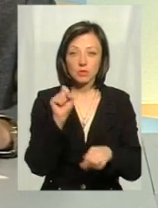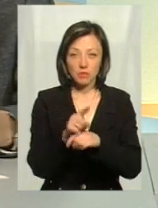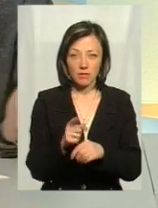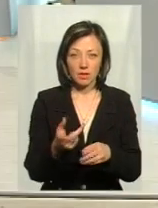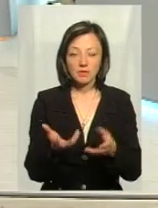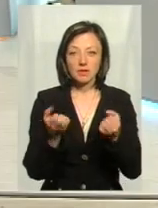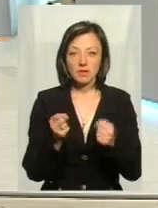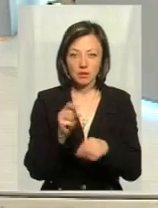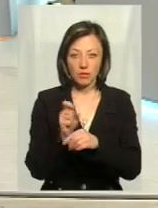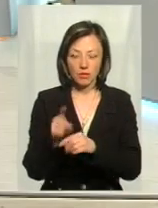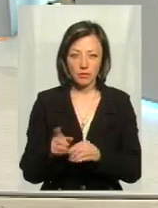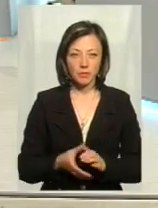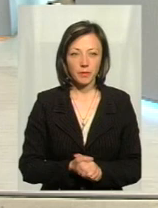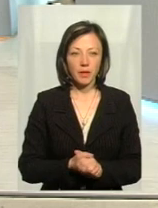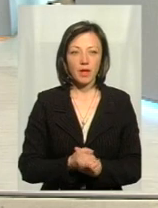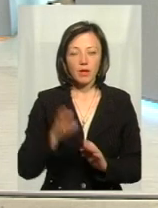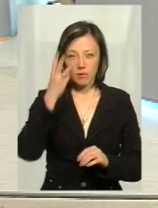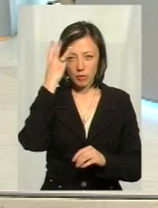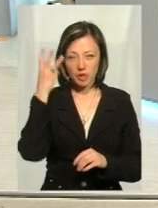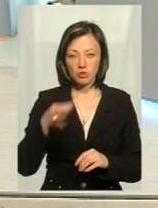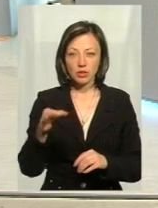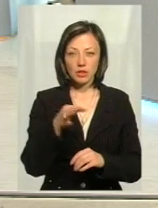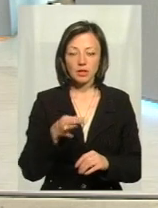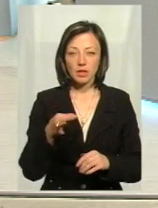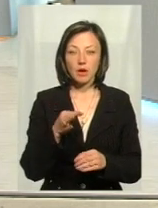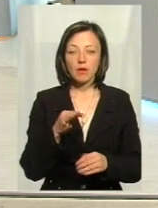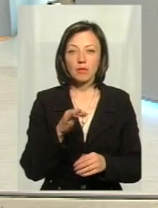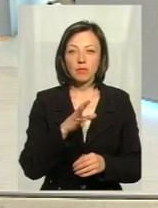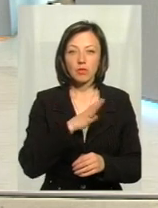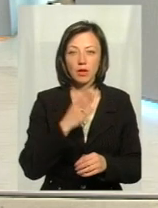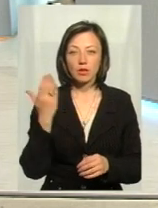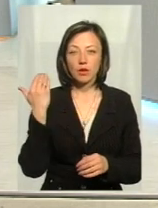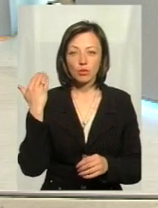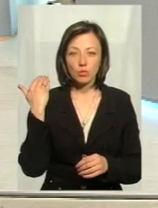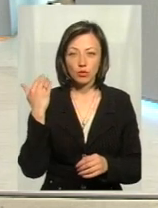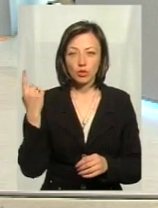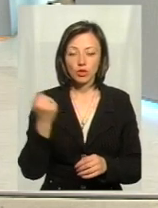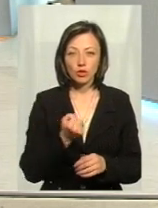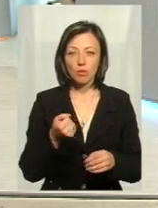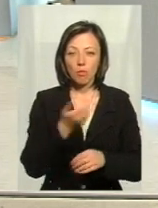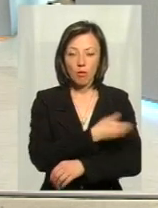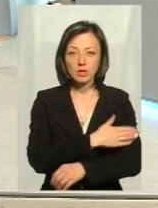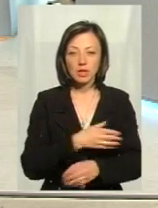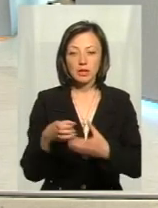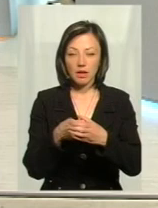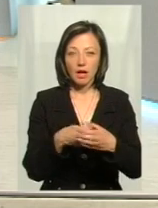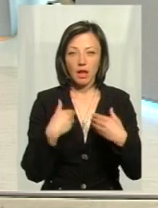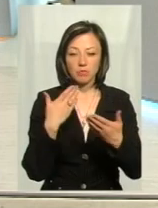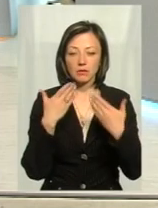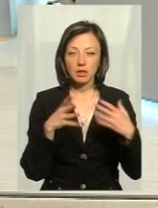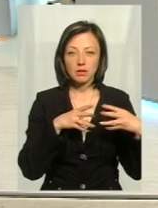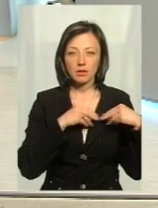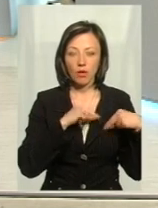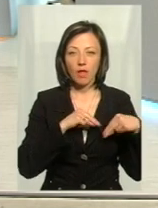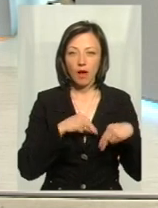де вони беруть ці закази. Якщо в нас на Хмельниччині, перепрошую, на Хмельниччині перебувала анатоматична польська ділігація, я мав змогу спілкуватися зі своїми колегами з